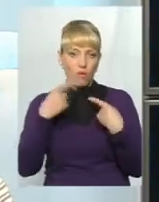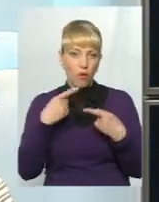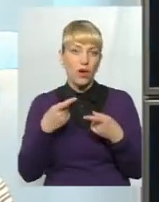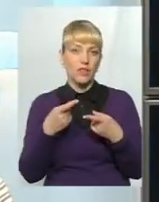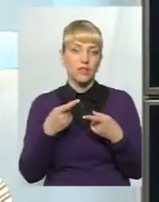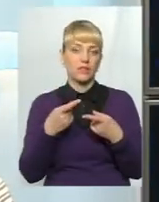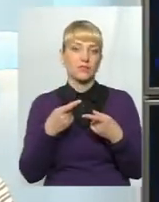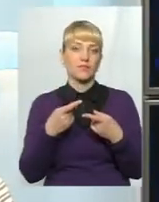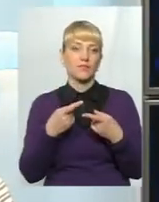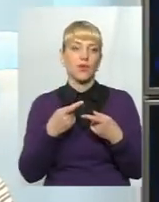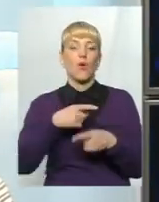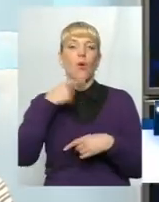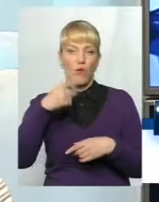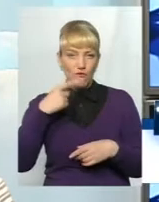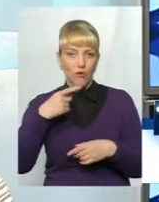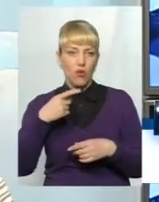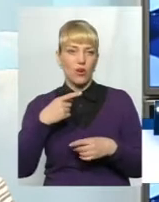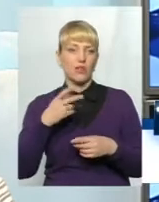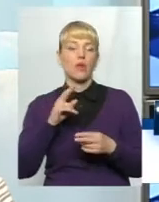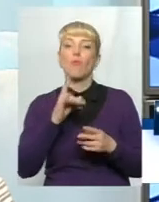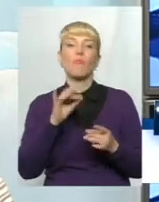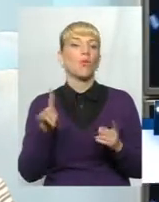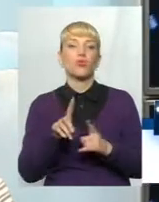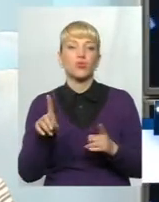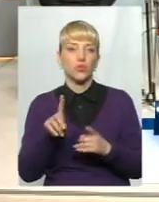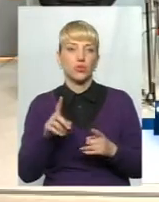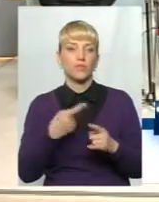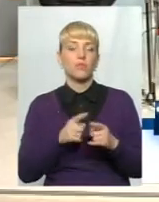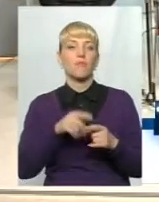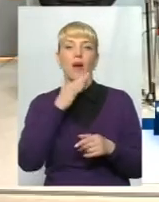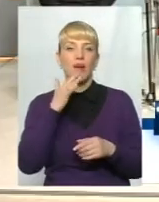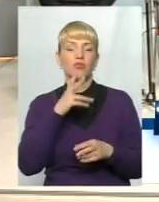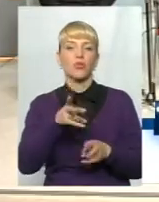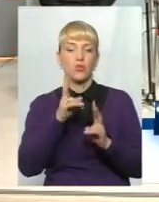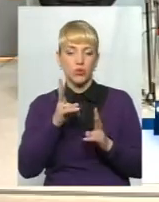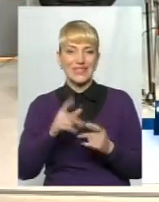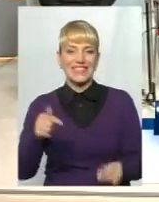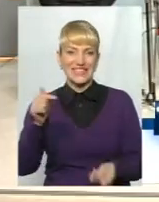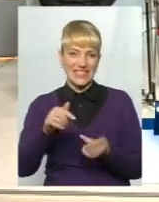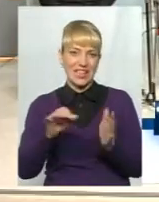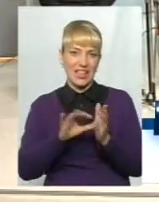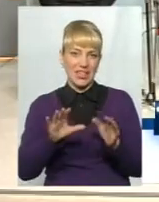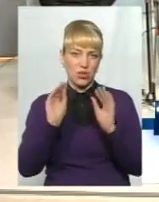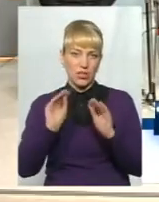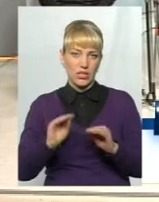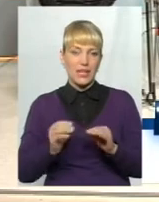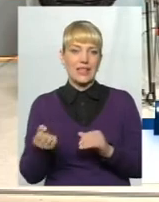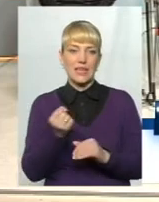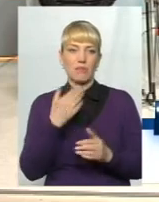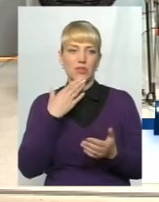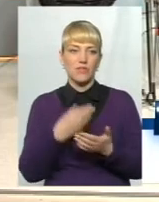І говорять, в основному, про що? Про те, що багато хто, згідно електронної декларації, тримає свої гроші, як ми